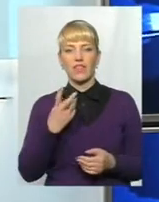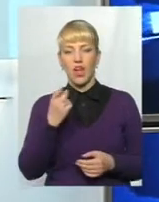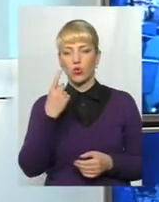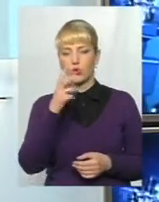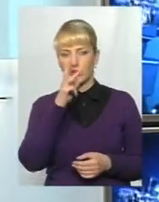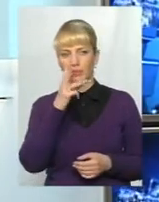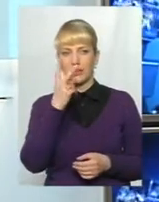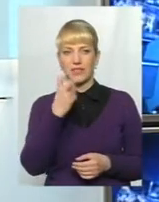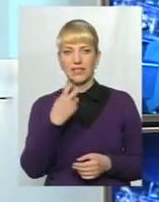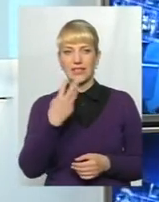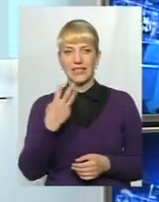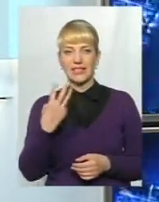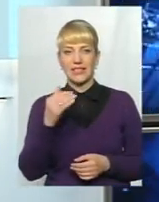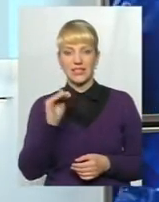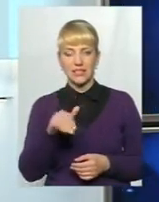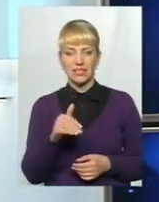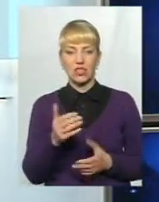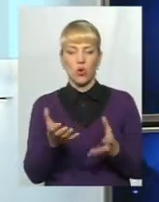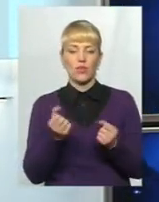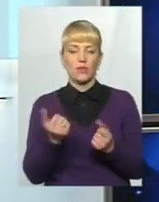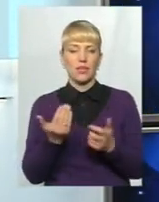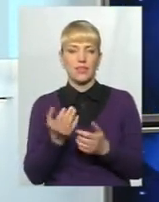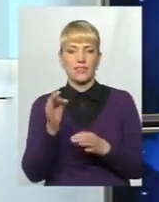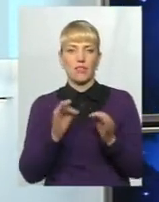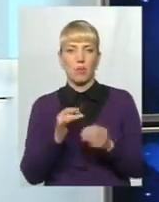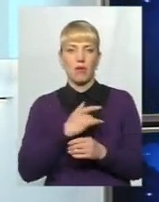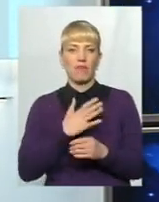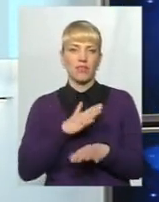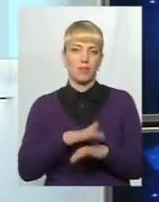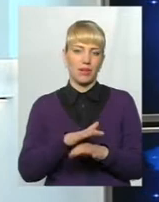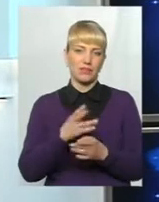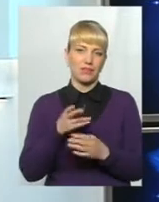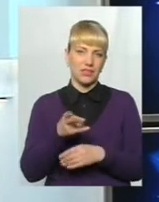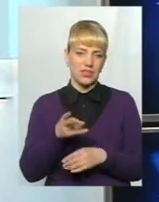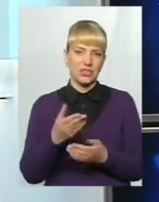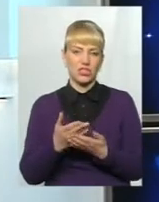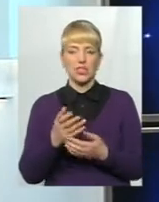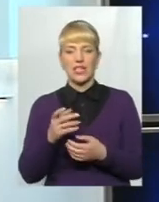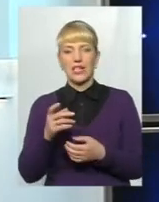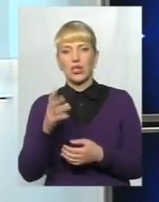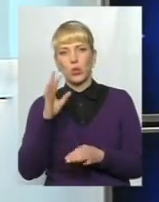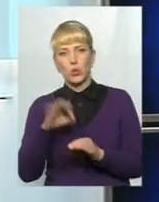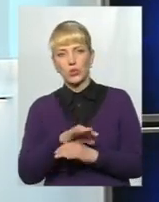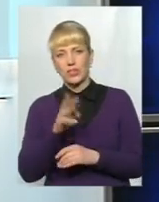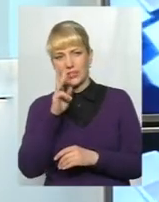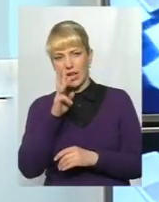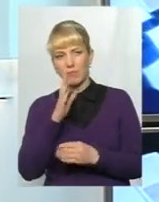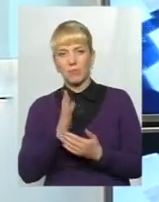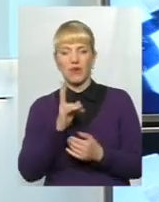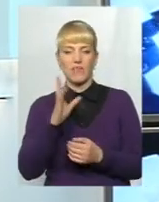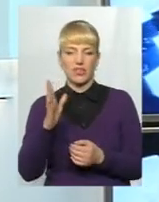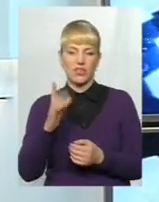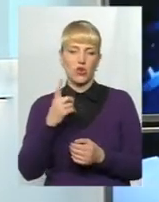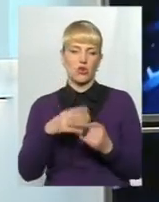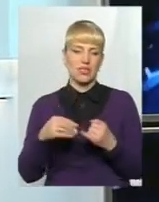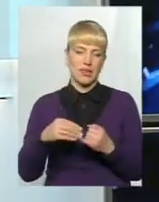233 тисячі. Отримав якийсь відсоток у Приватбанку майже 2 тисячі. Його дружина зароблата. Має одну квартиру, один будинок, одна земельна